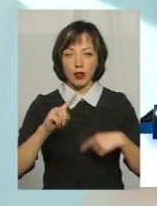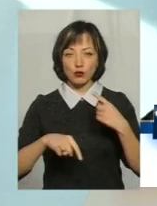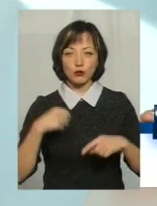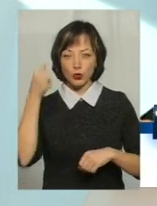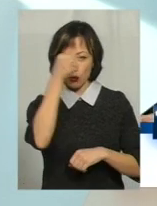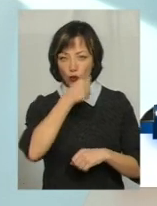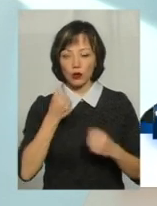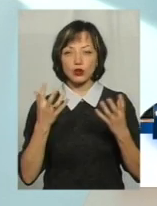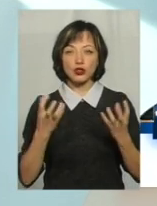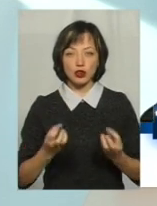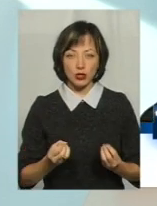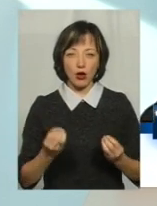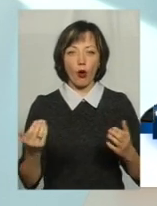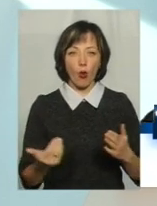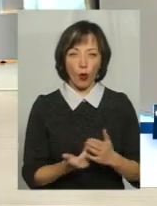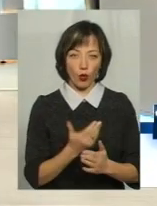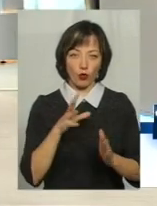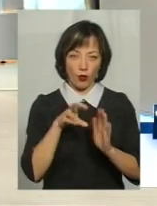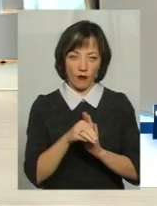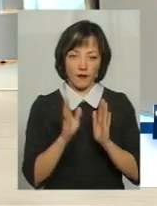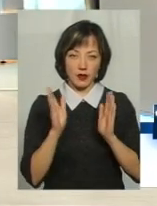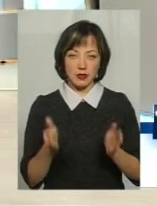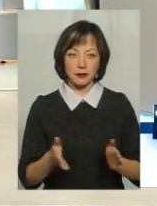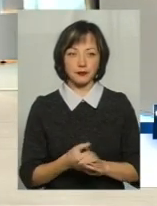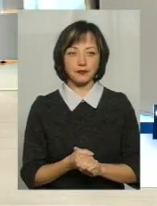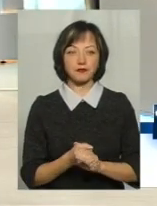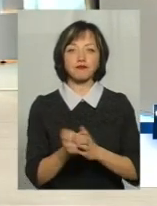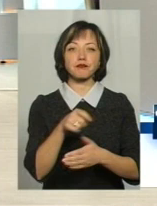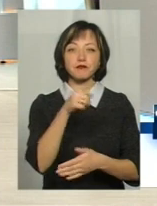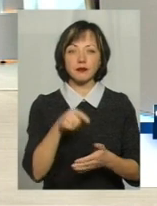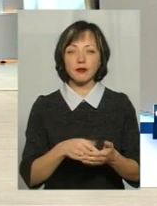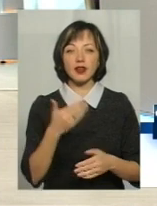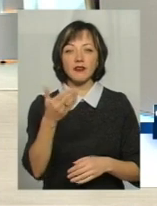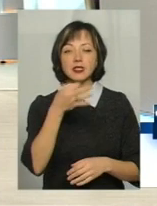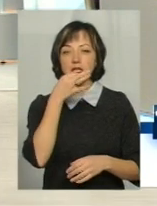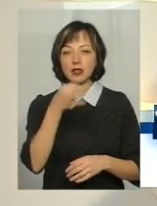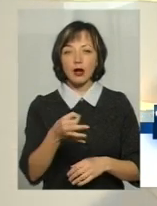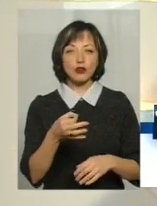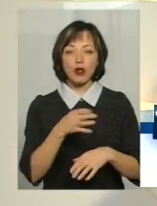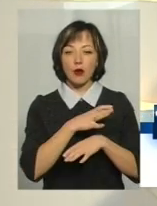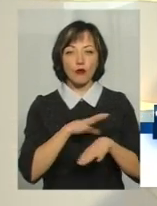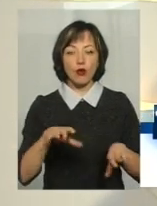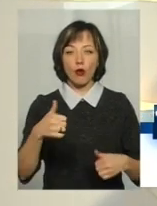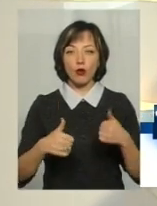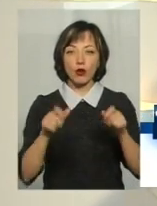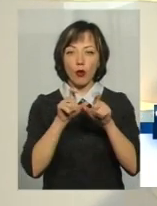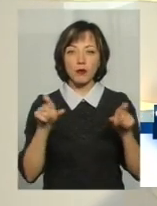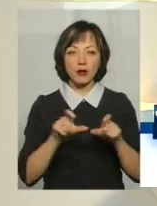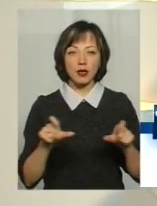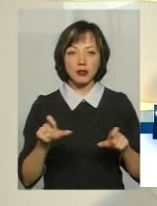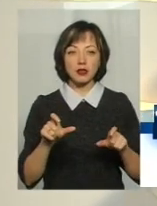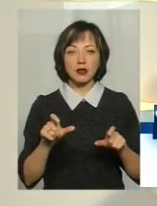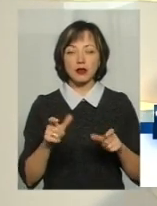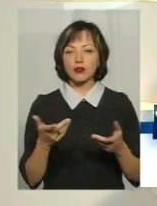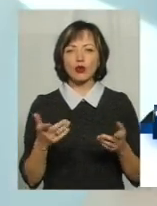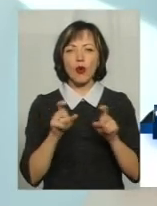року ще значно оновиться. Ви сказали про ті об'єкти, які не відбулися конкурси. Я думаю, глядача нашим слово